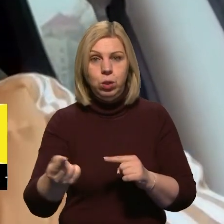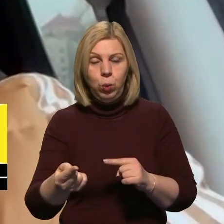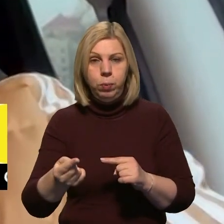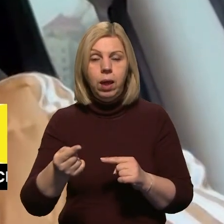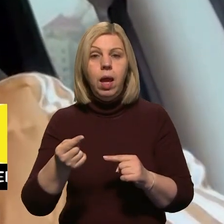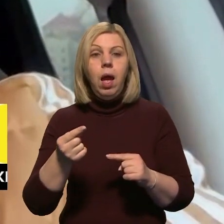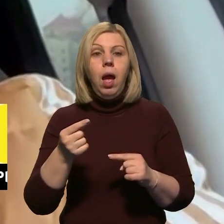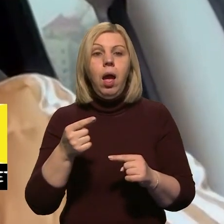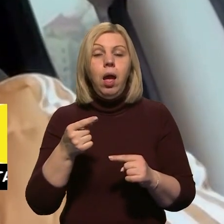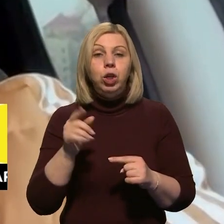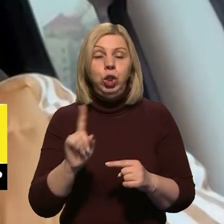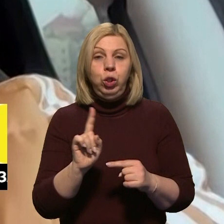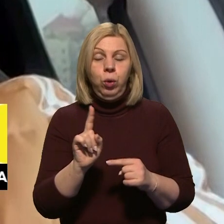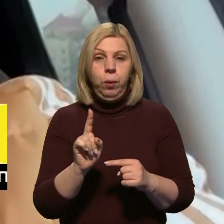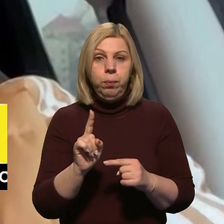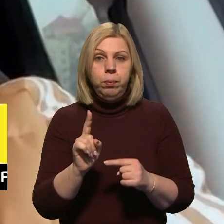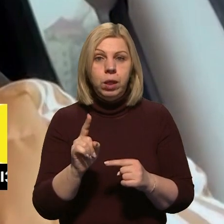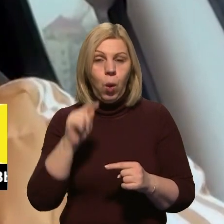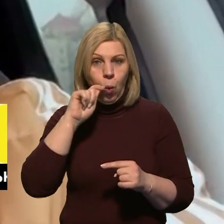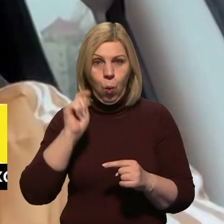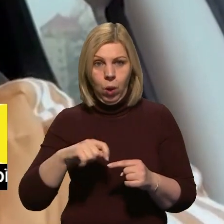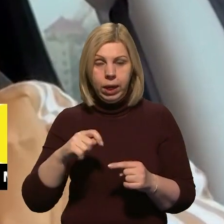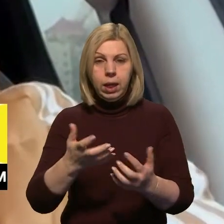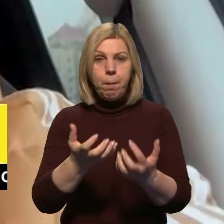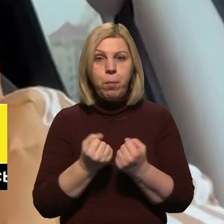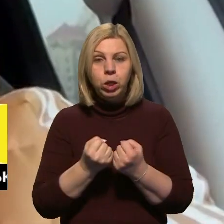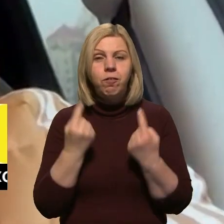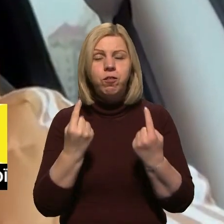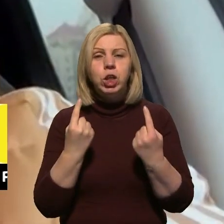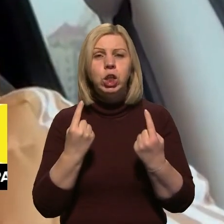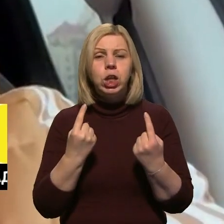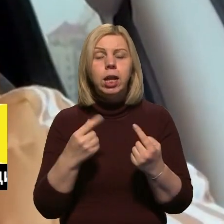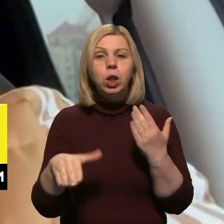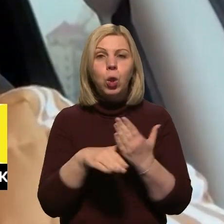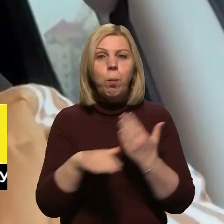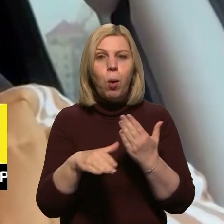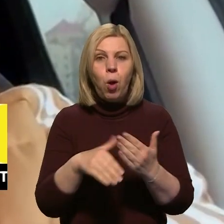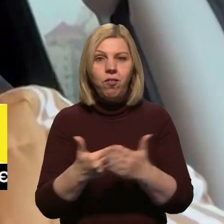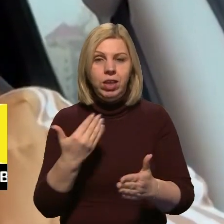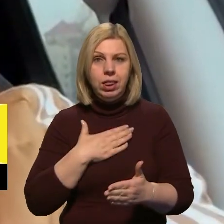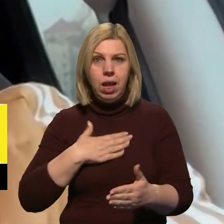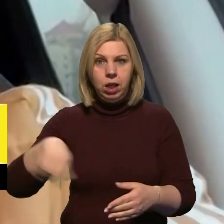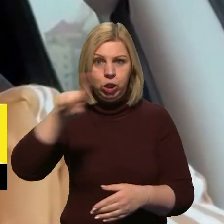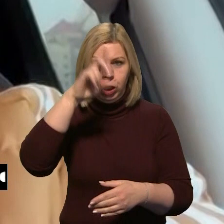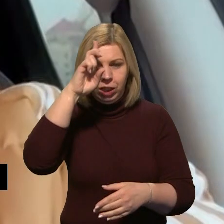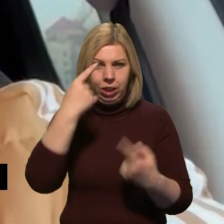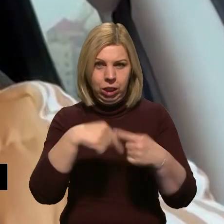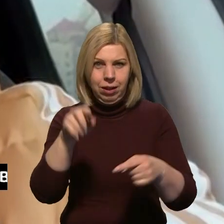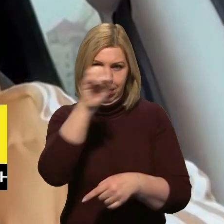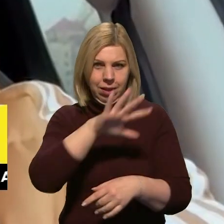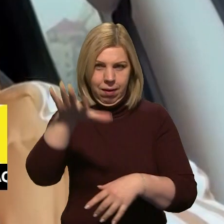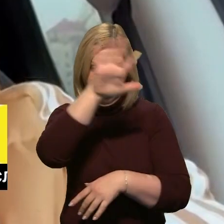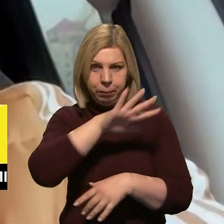Україна отримує величезну кількість допомоги від наших партнерів з інших країн.